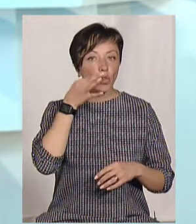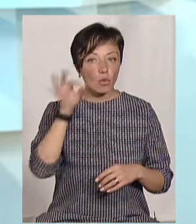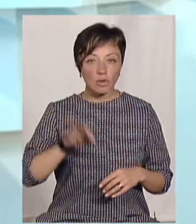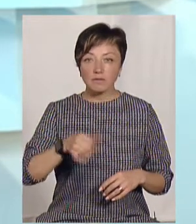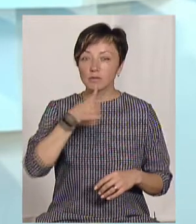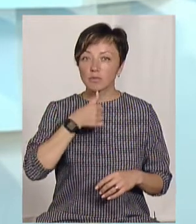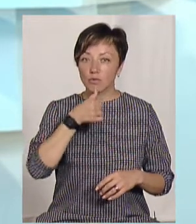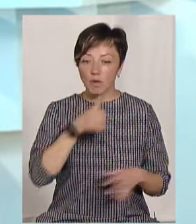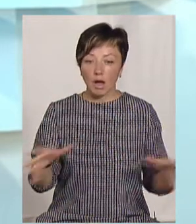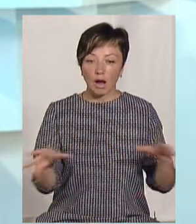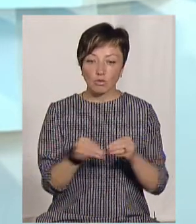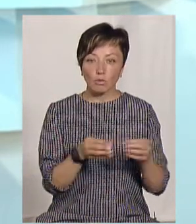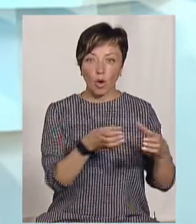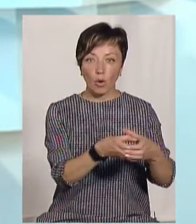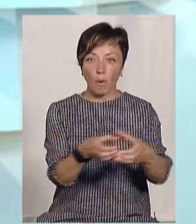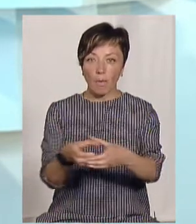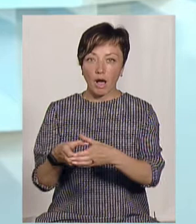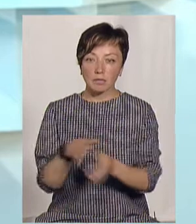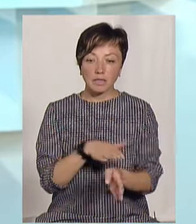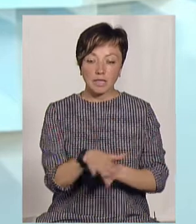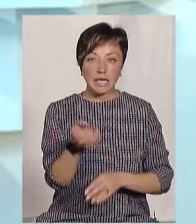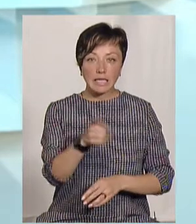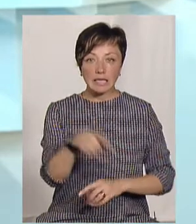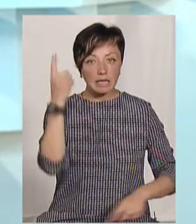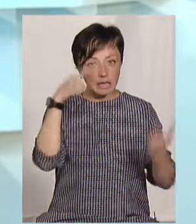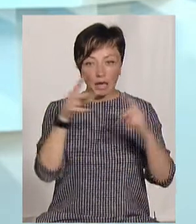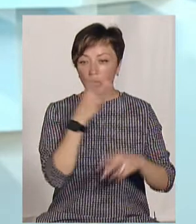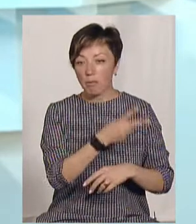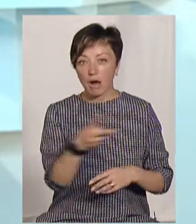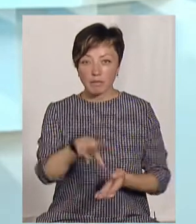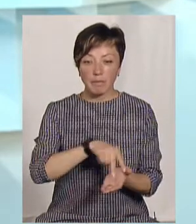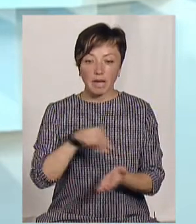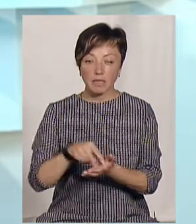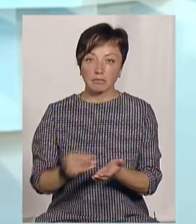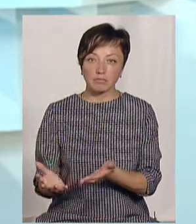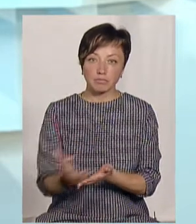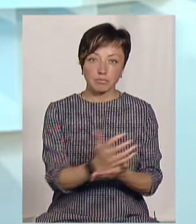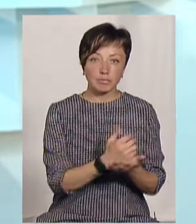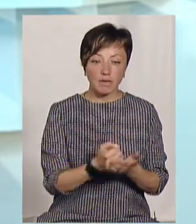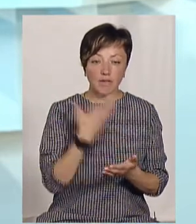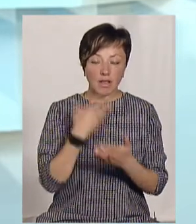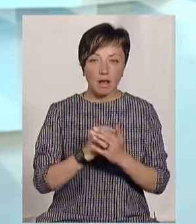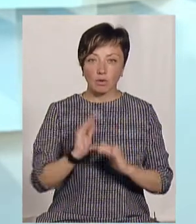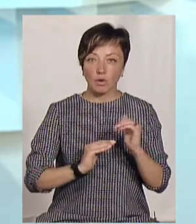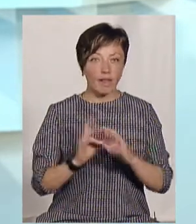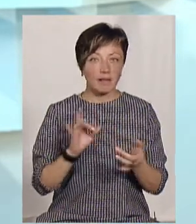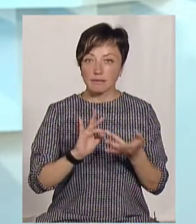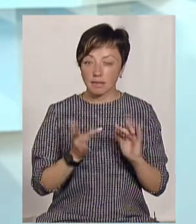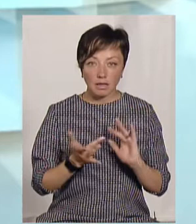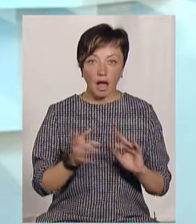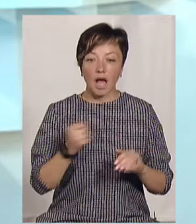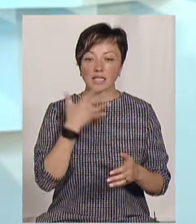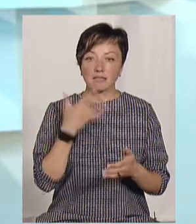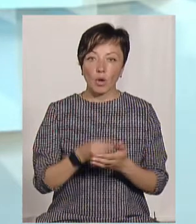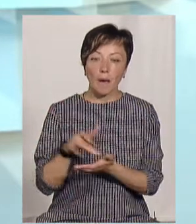спробуємо разом з громадами реалізувати. І ті ідеї, які ми бачили, ті приклади, які ми зібрали власноруч, не з інтернету, а з